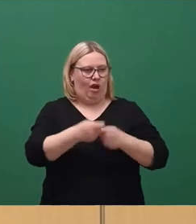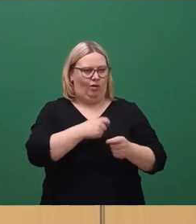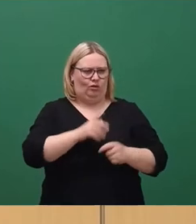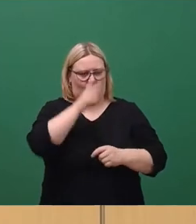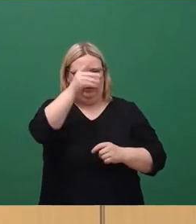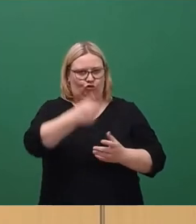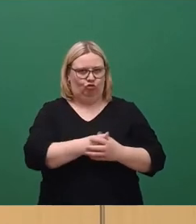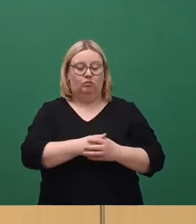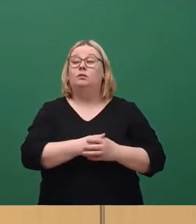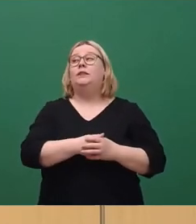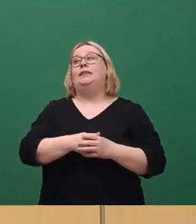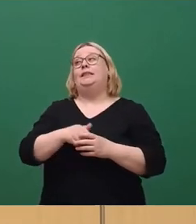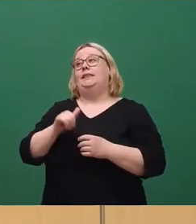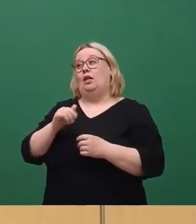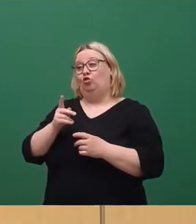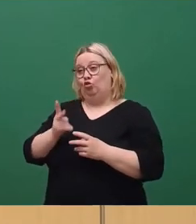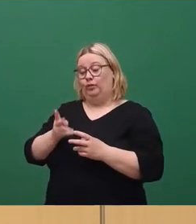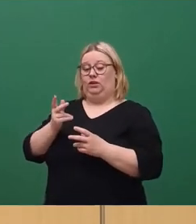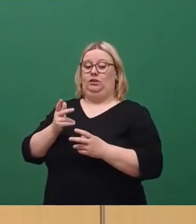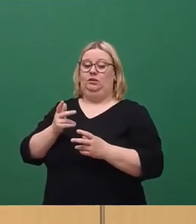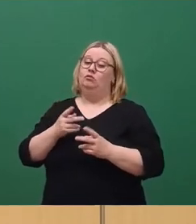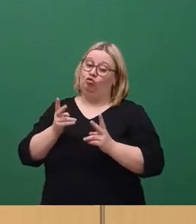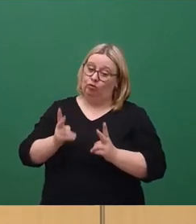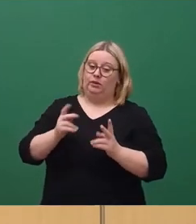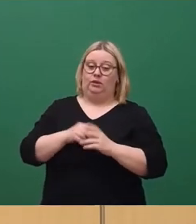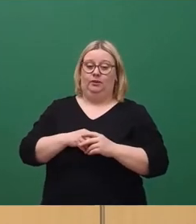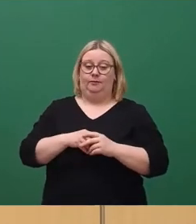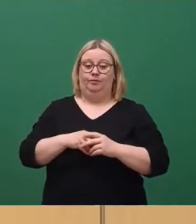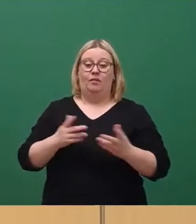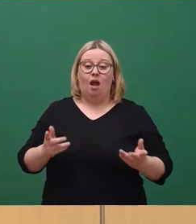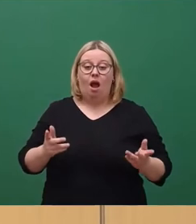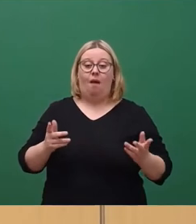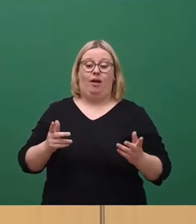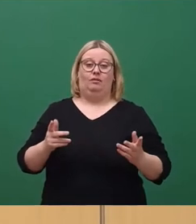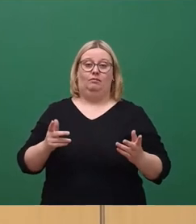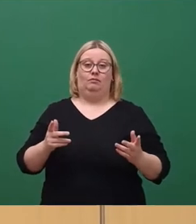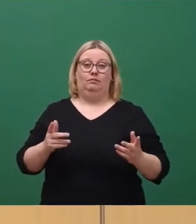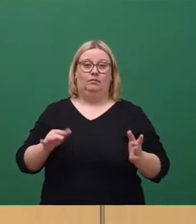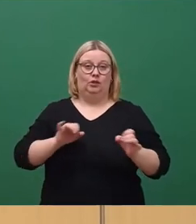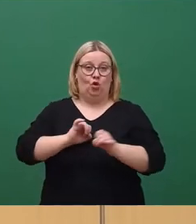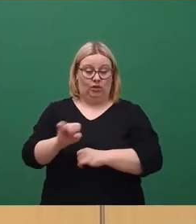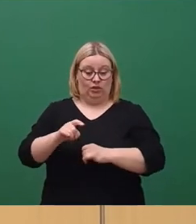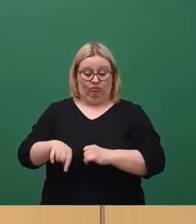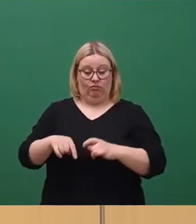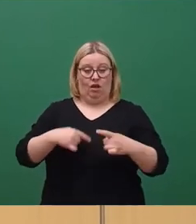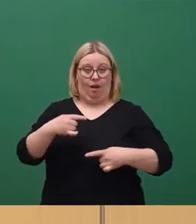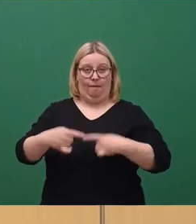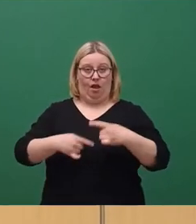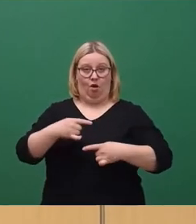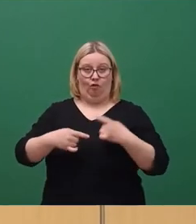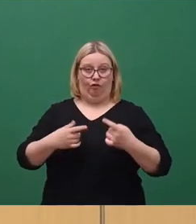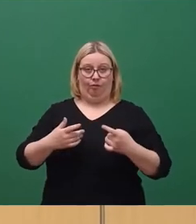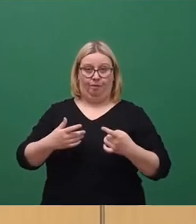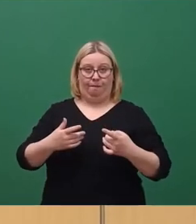Ja, eigentlich hat er recht. Aber dennoch war das Vorgehen derer, die Ende